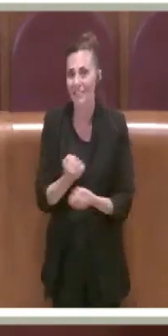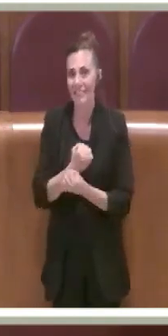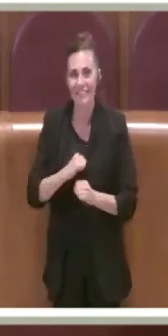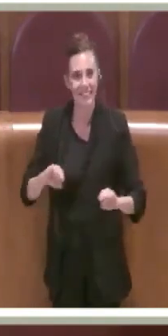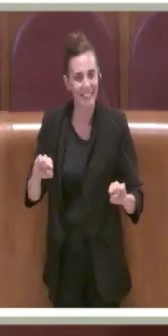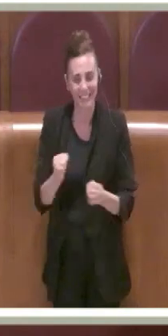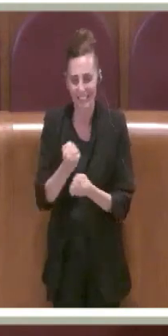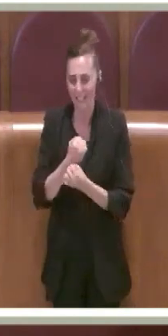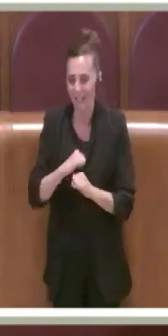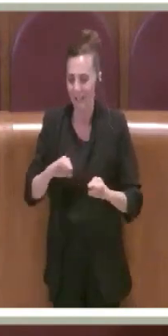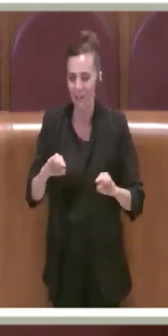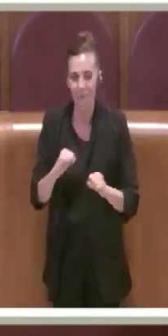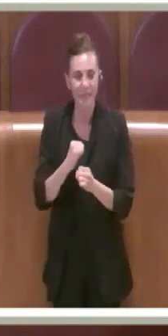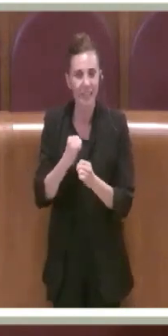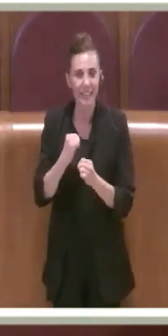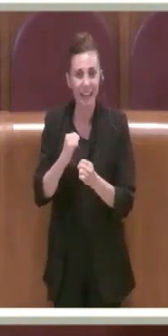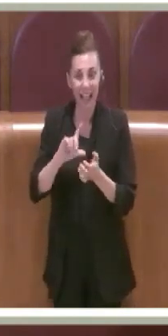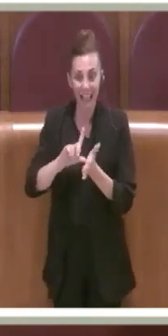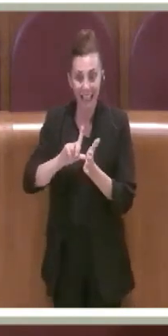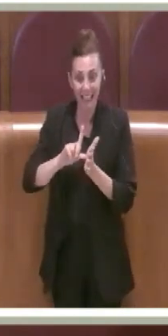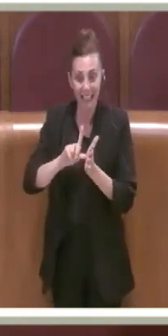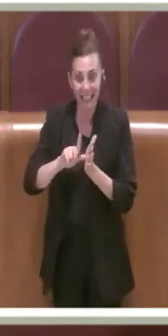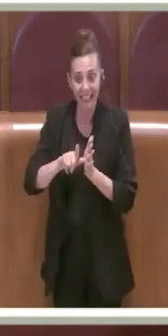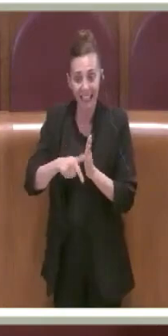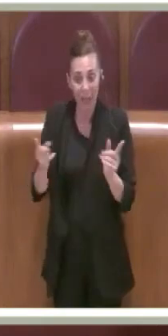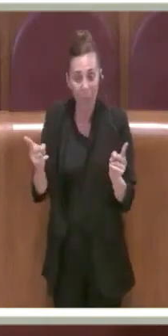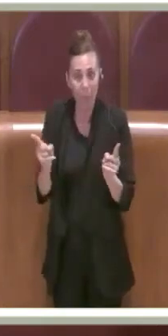riuscire a risolverlo in tempi brevi.